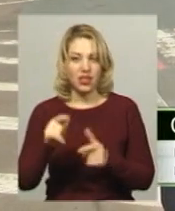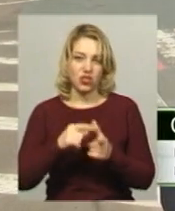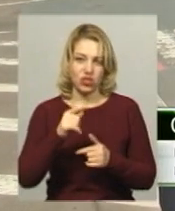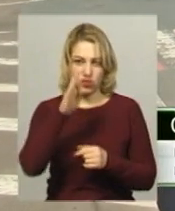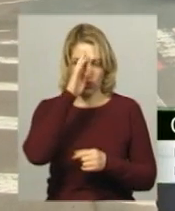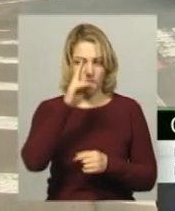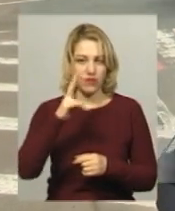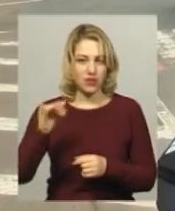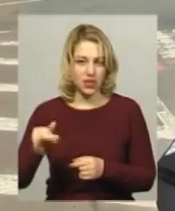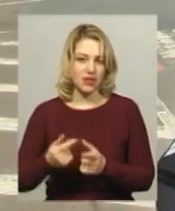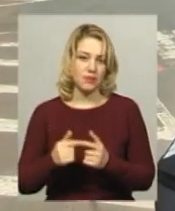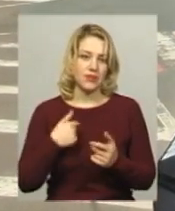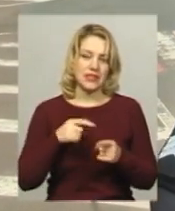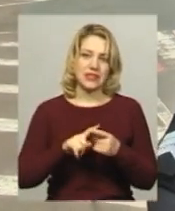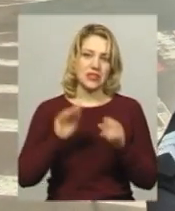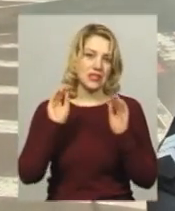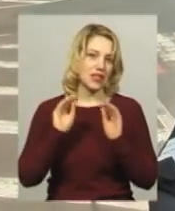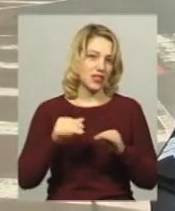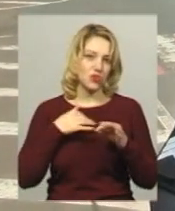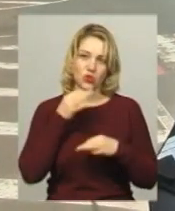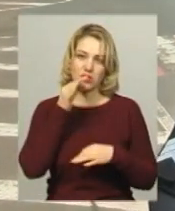ця статистика, не скажу вам точно.